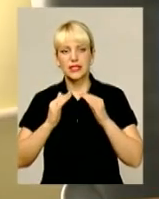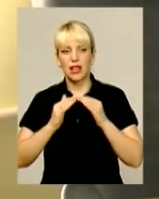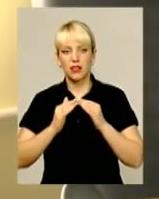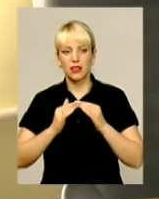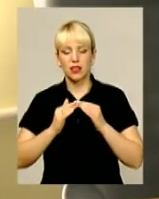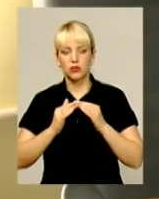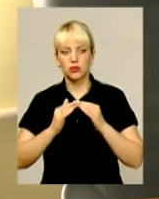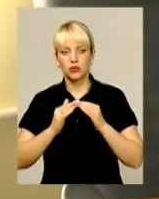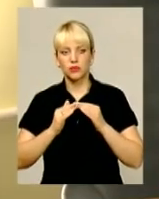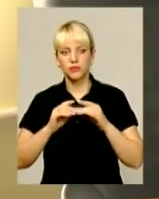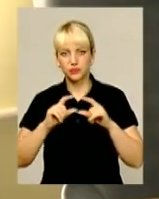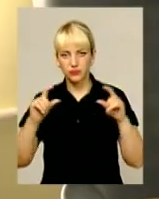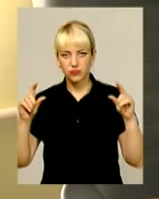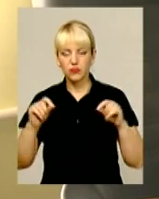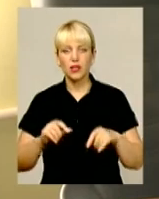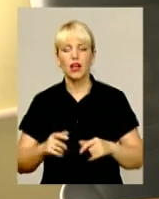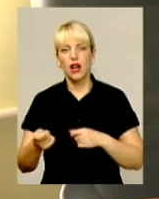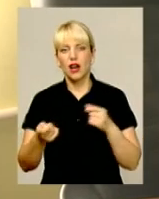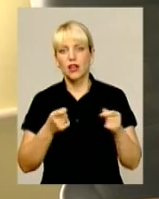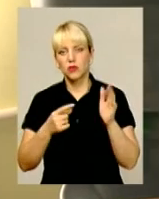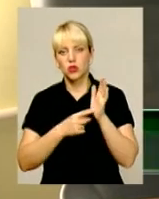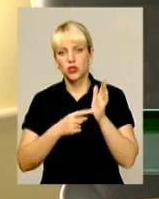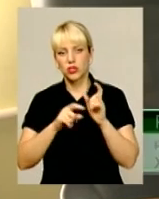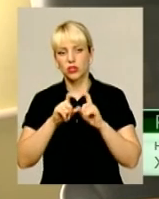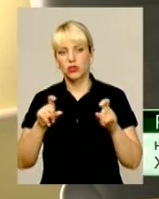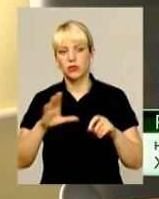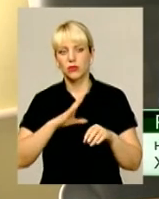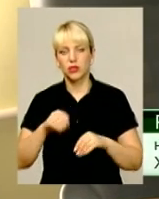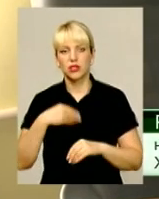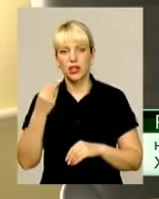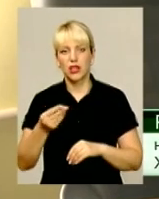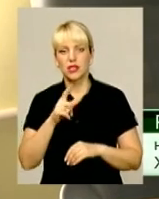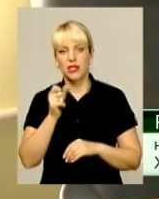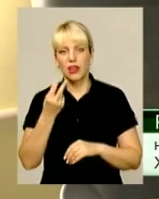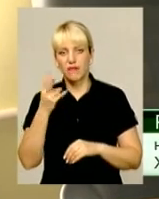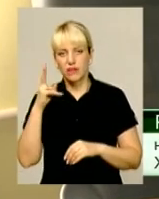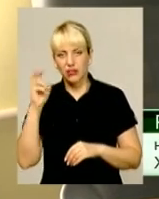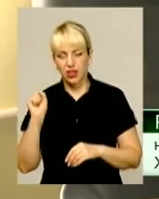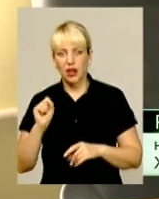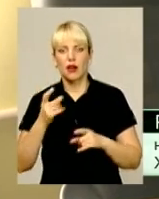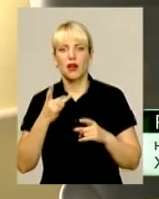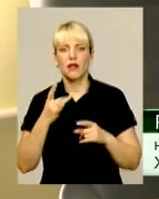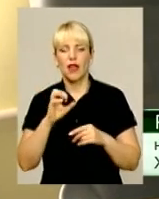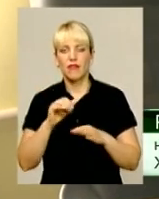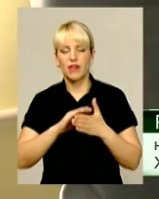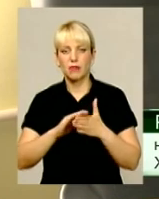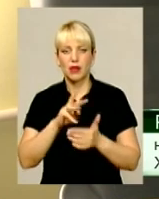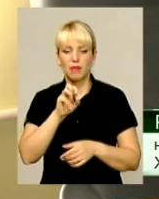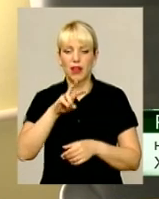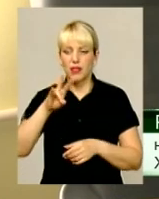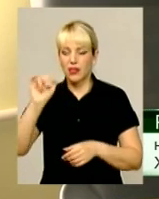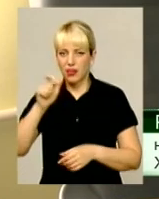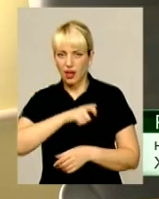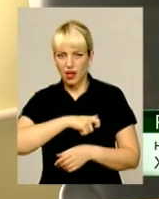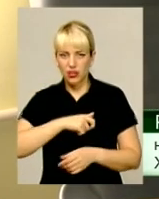Адміністрацією шостої школи була дана заявка на народного депутата Сергія Івана Чемельника з проханням виділити державну субвенцію на